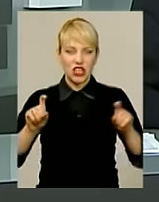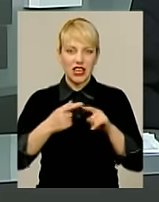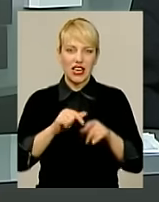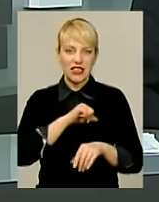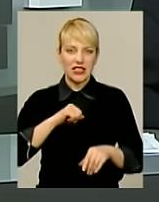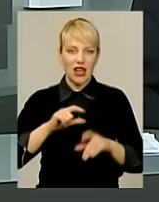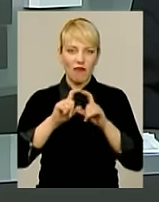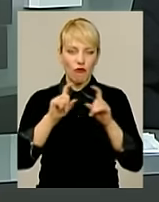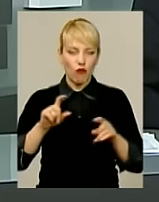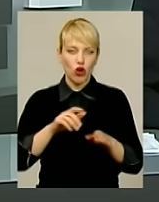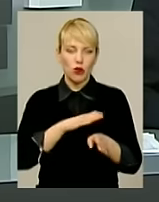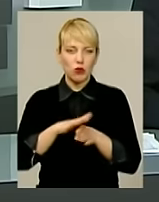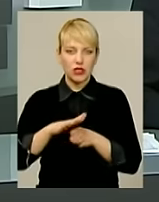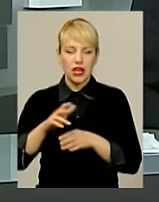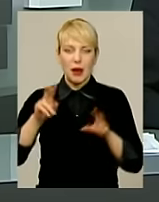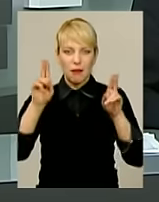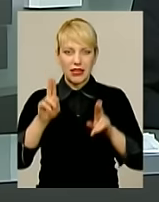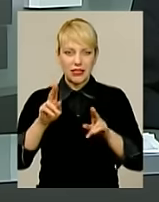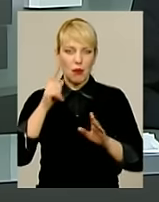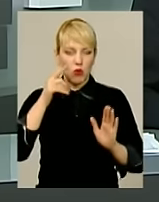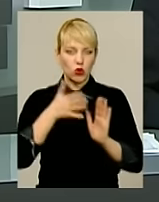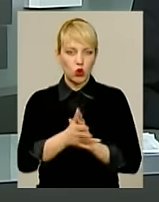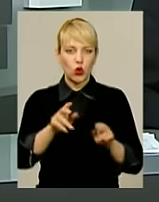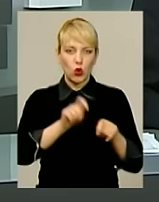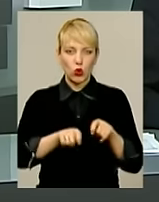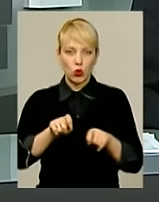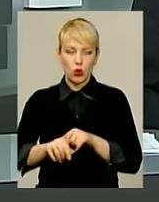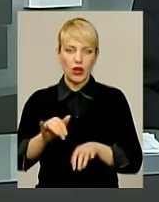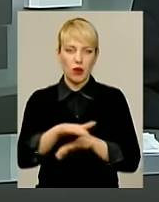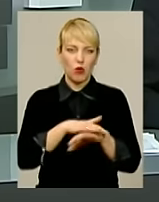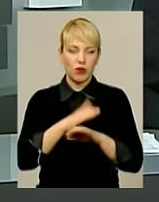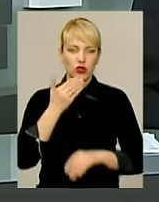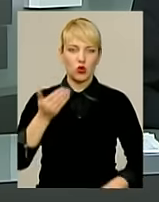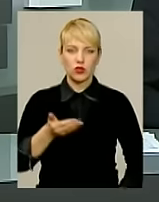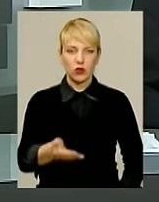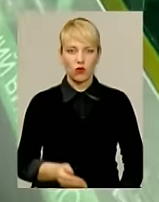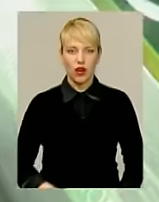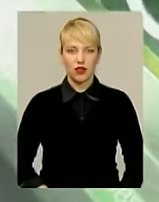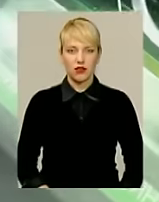фонд постійно дотримується принципів прозорості, контролю і публічного звітування.